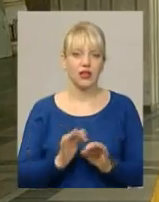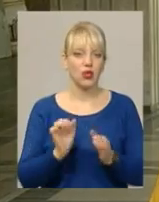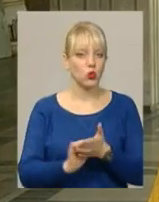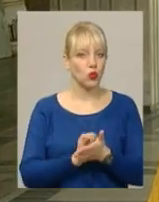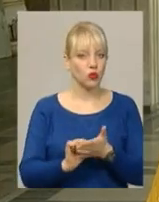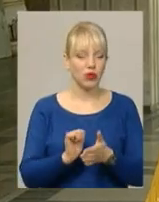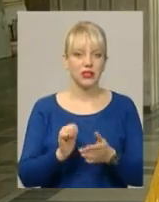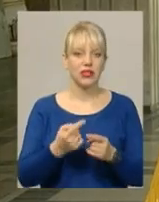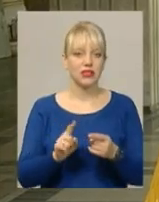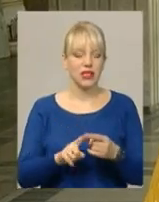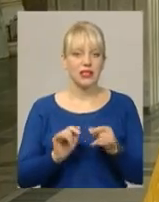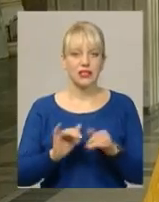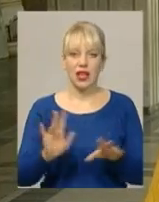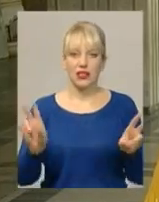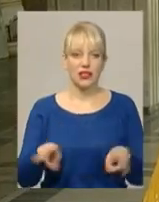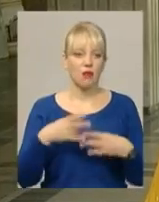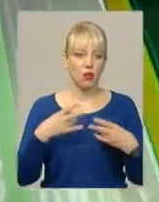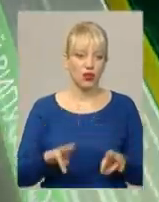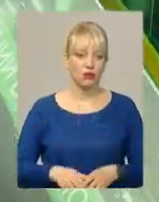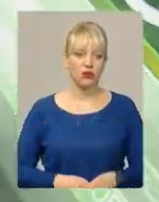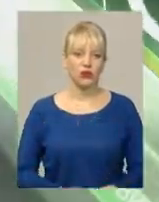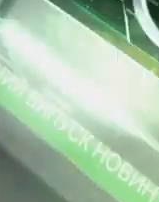документів цей захід не потребує.